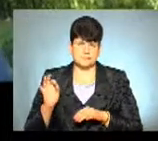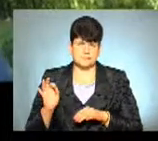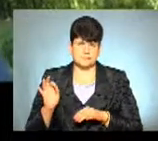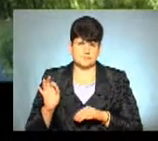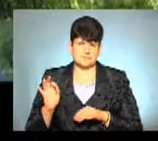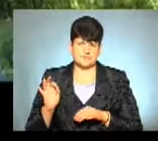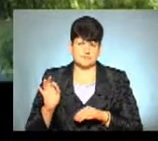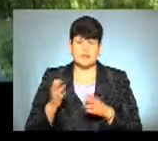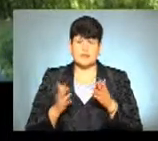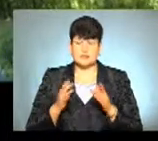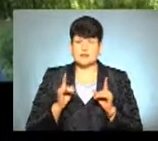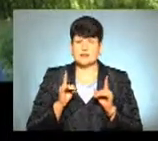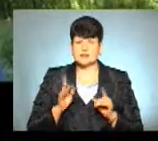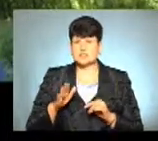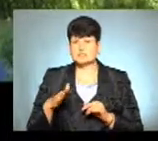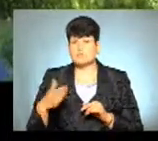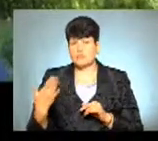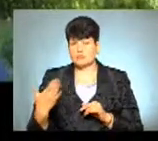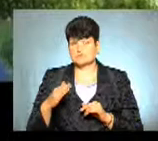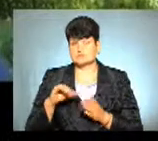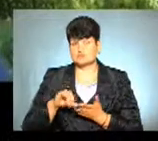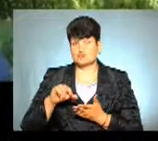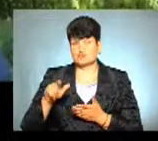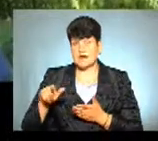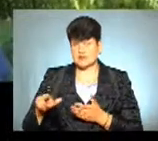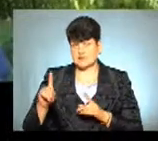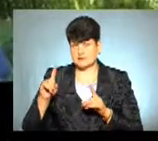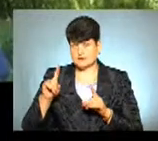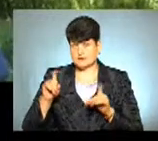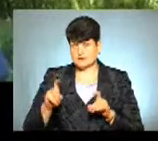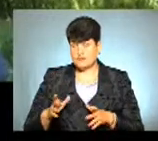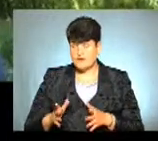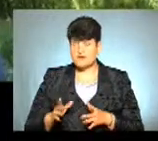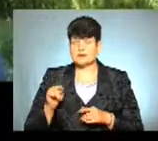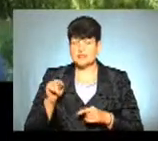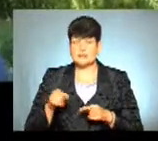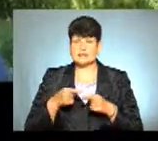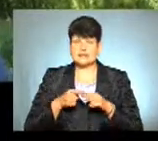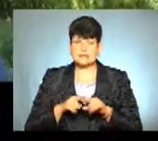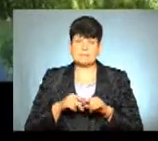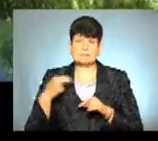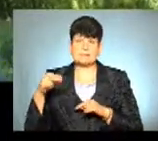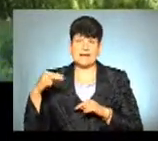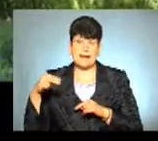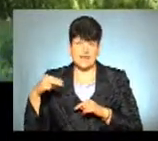лише з боку самих учасників тестування. Так, під час технологічної перерви